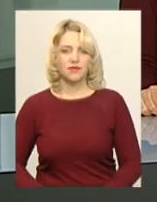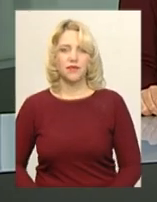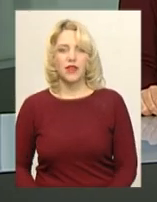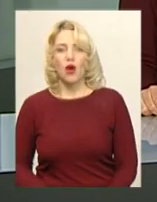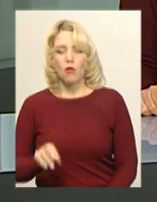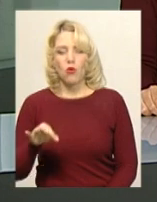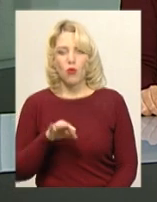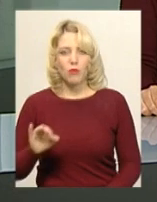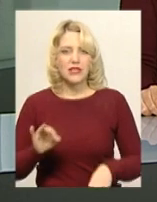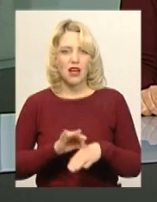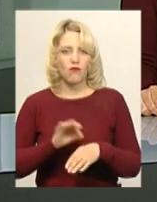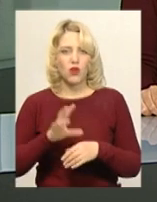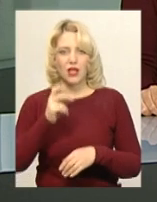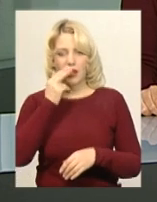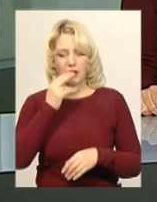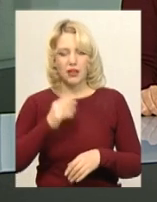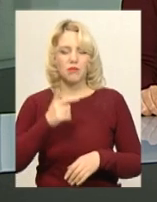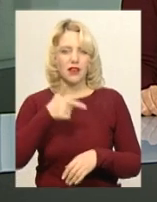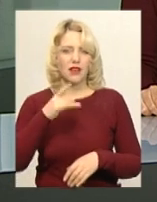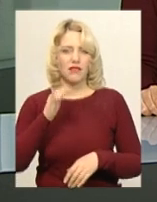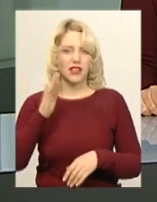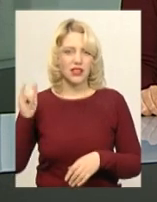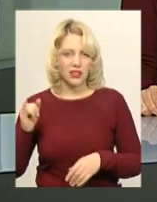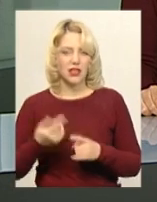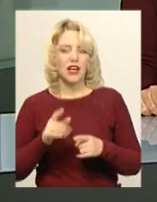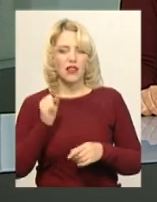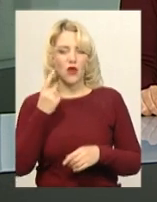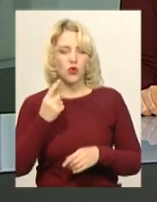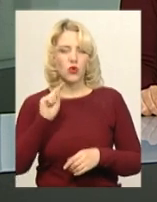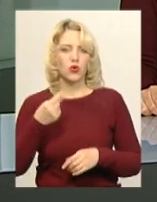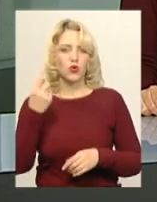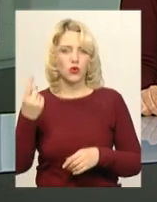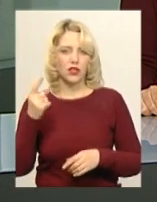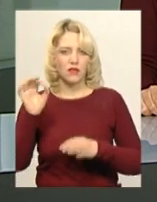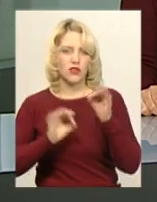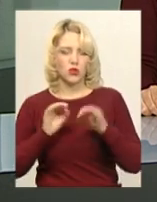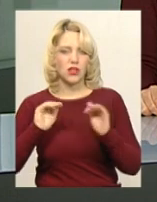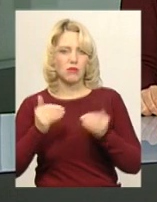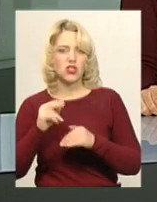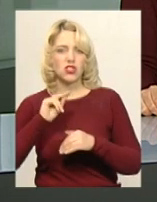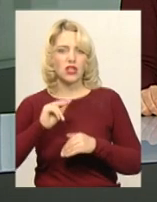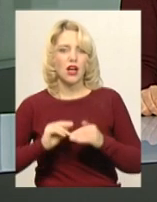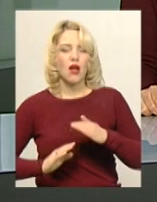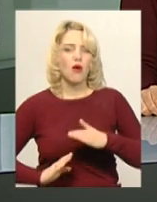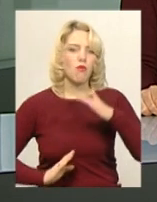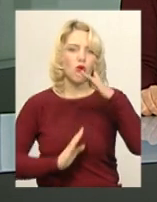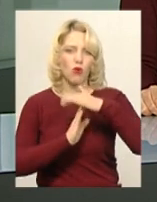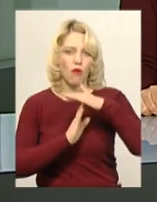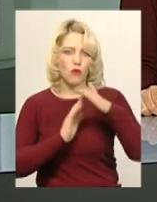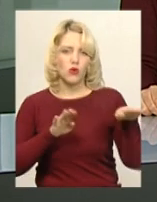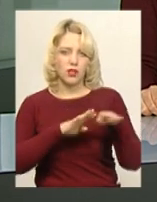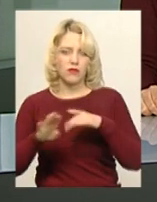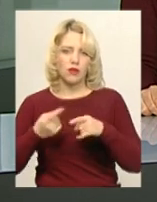По області захворюваність на гриб та гострі респіраторні інфекції на 1,1% нижче порогового рівня. Про це